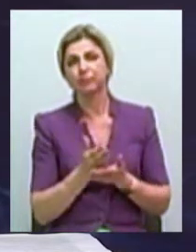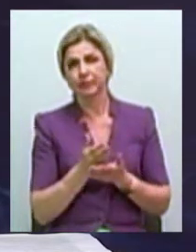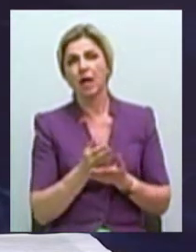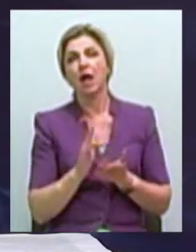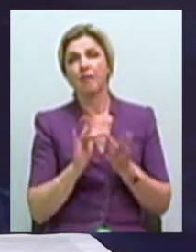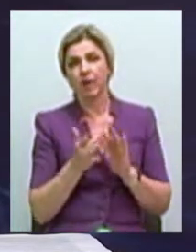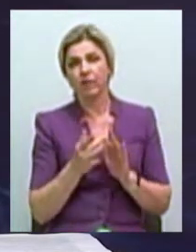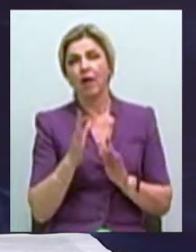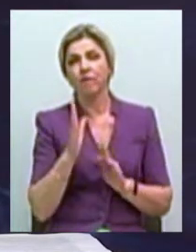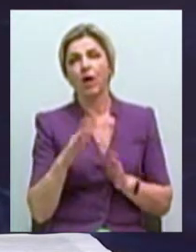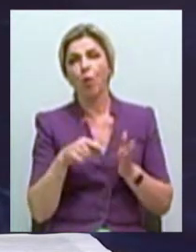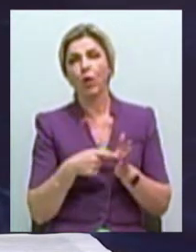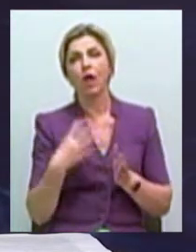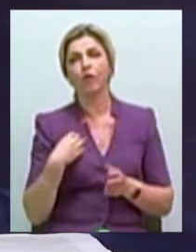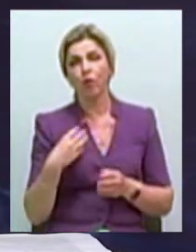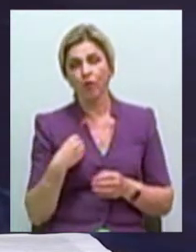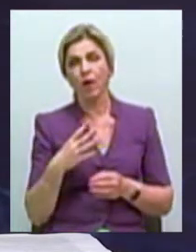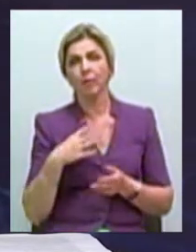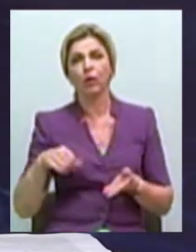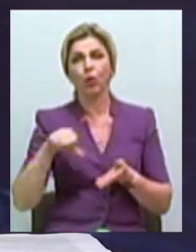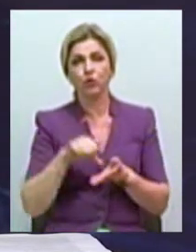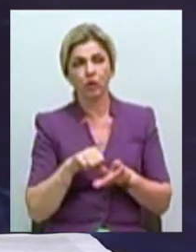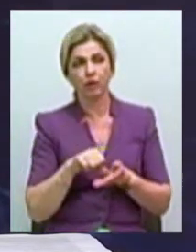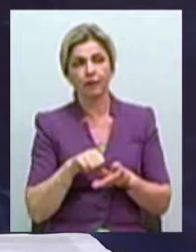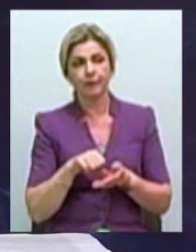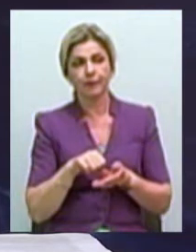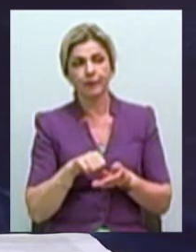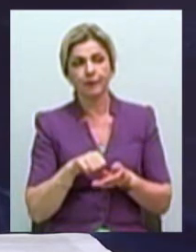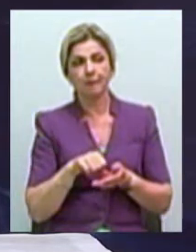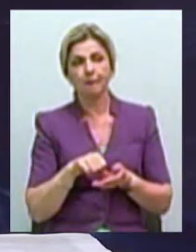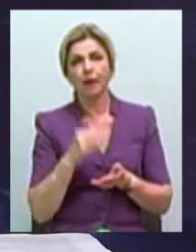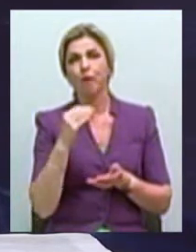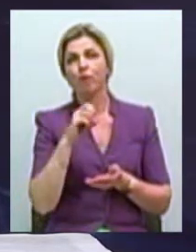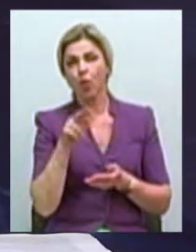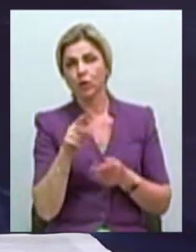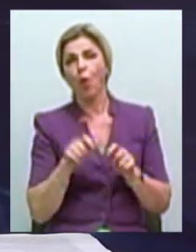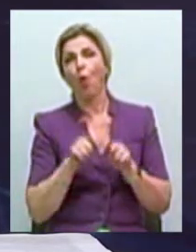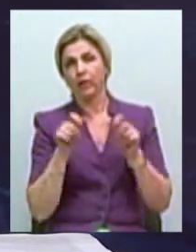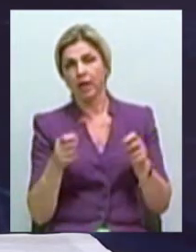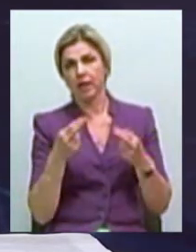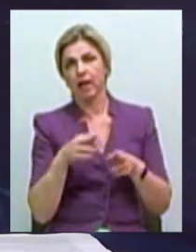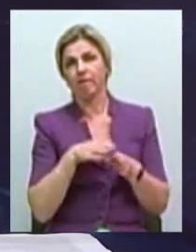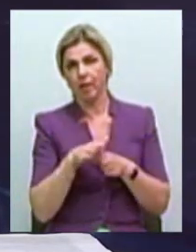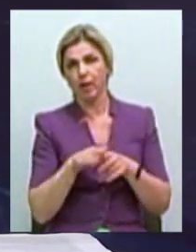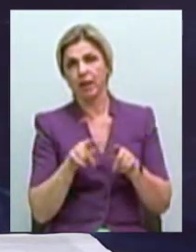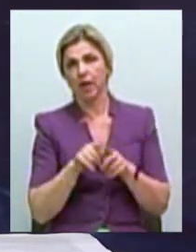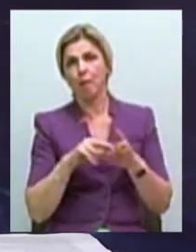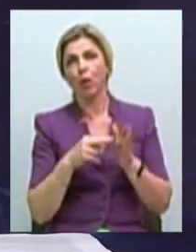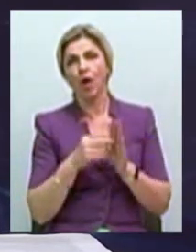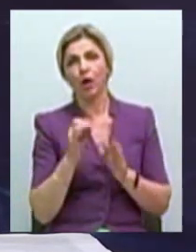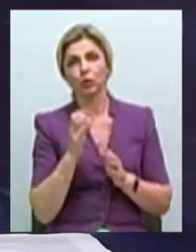помощь в технической части оказал фонд Билла и Мелинды Гейтс. И сегодня фонд открыт для реализации в частности таких проектов.